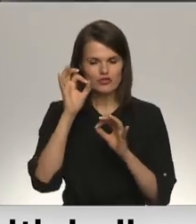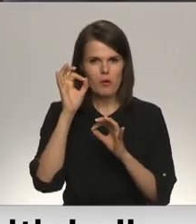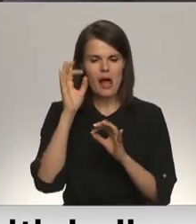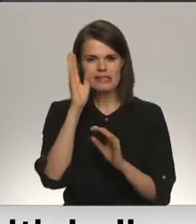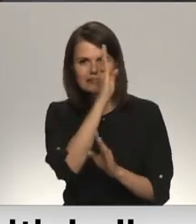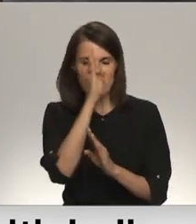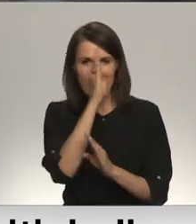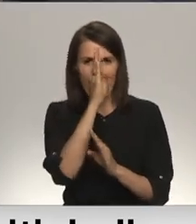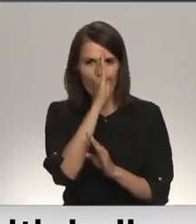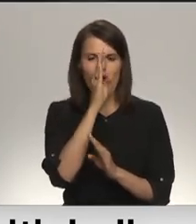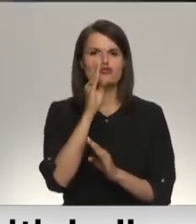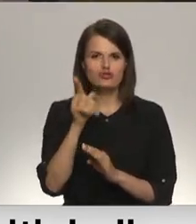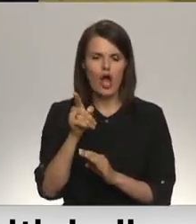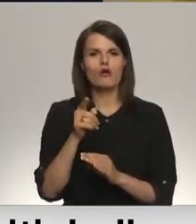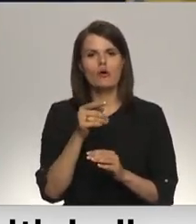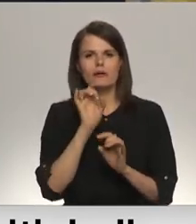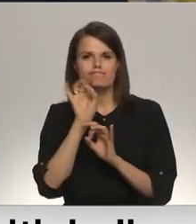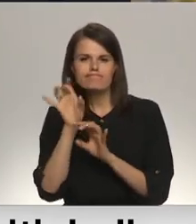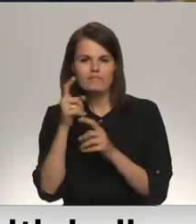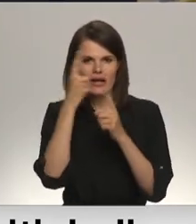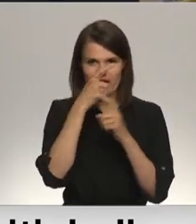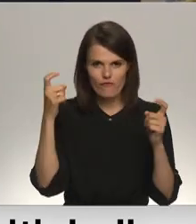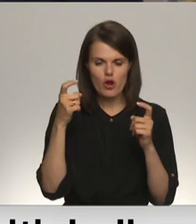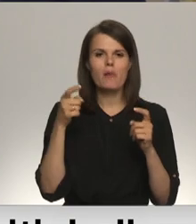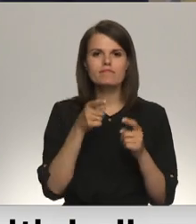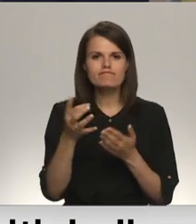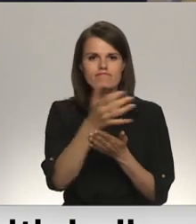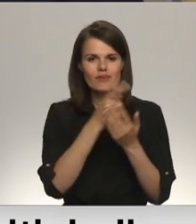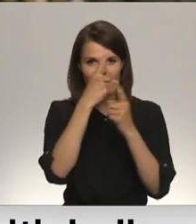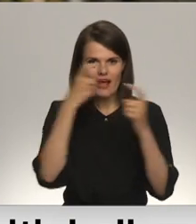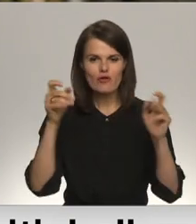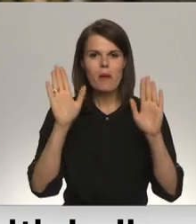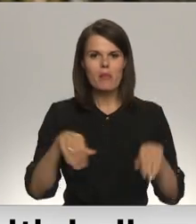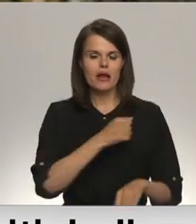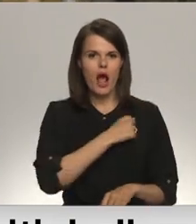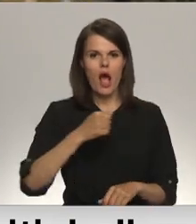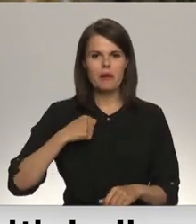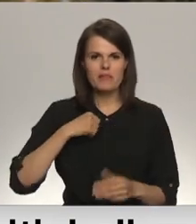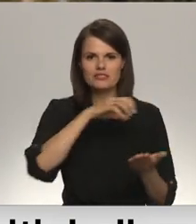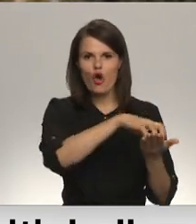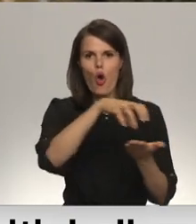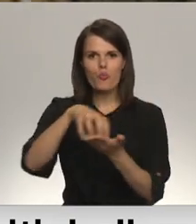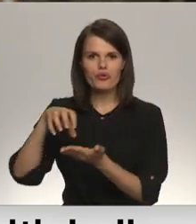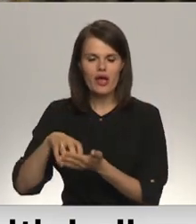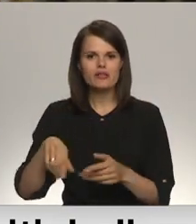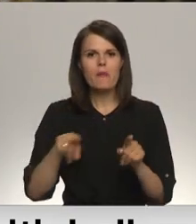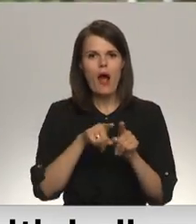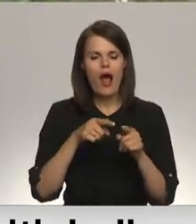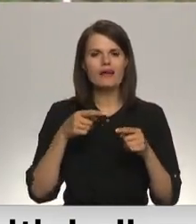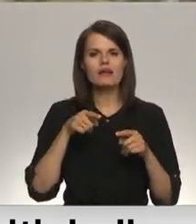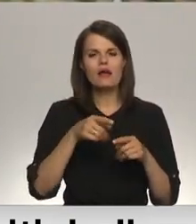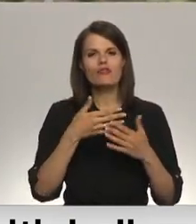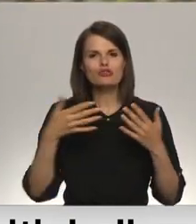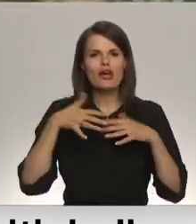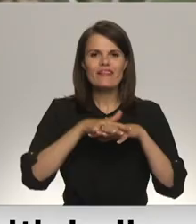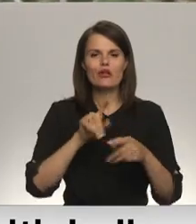Baltkrievijas spēcdienestu interesēs. Persona ieguv informāciju par Nacionālo bruņoto spēku objektiem, kā arī kritiskās infrastruktūras